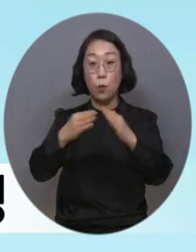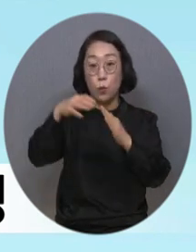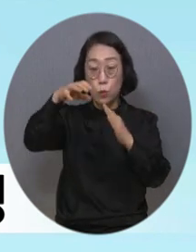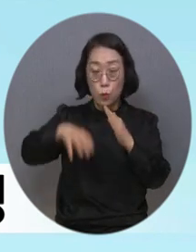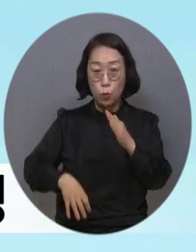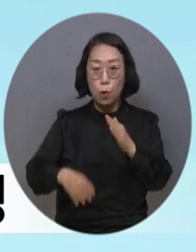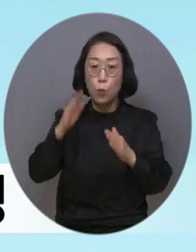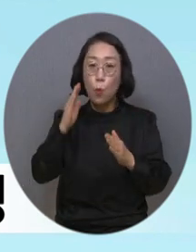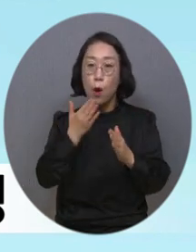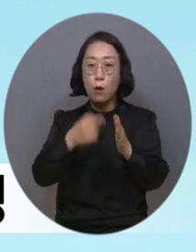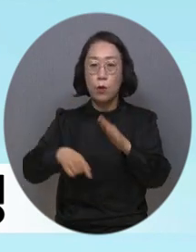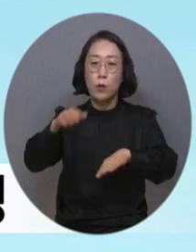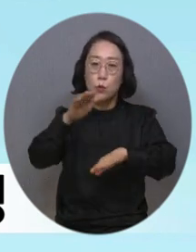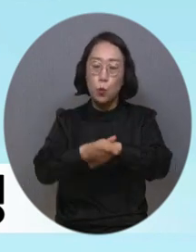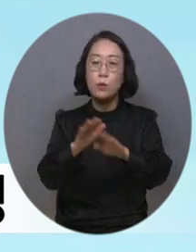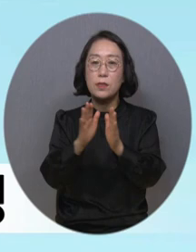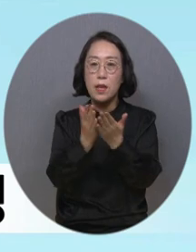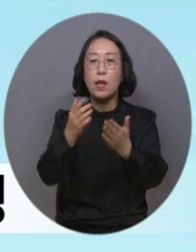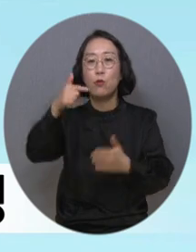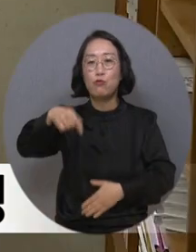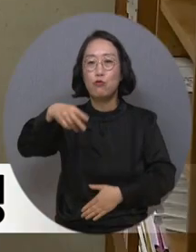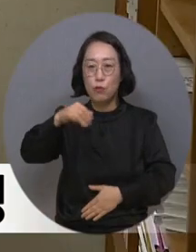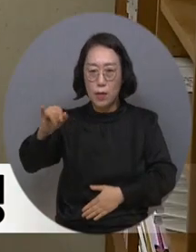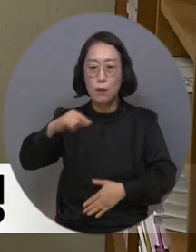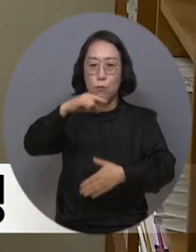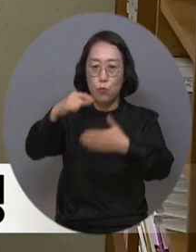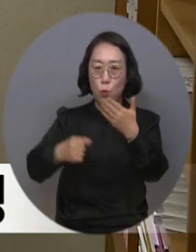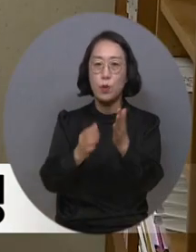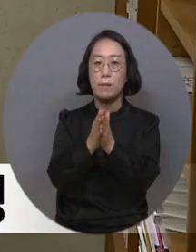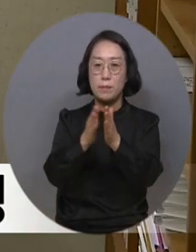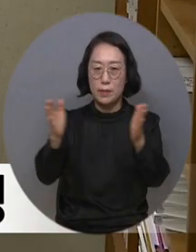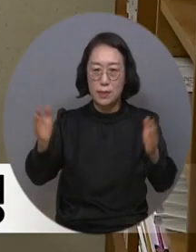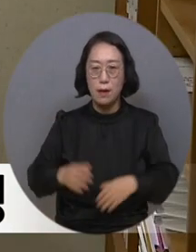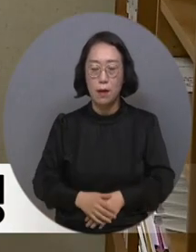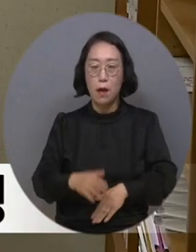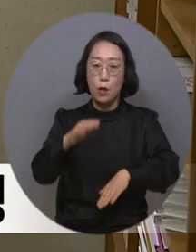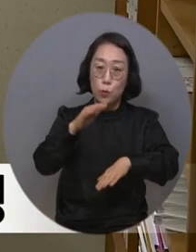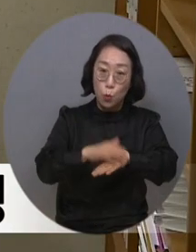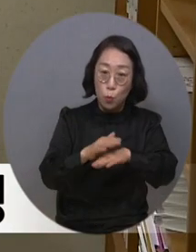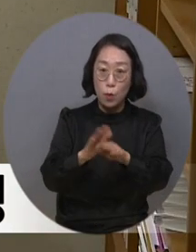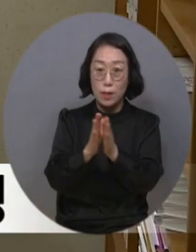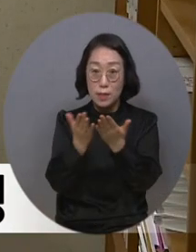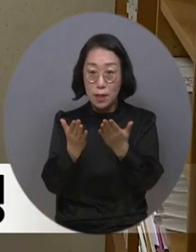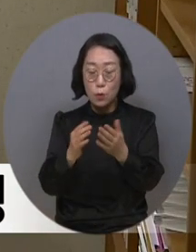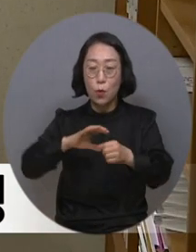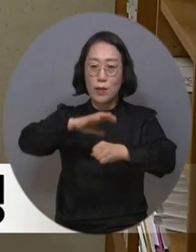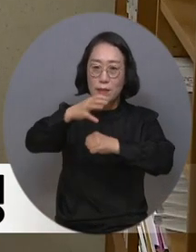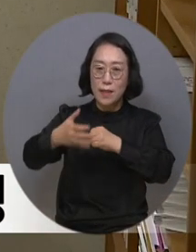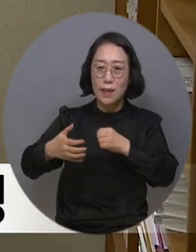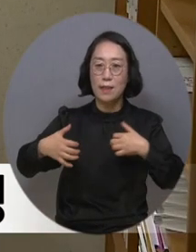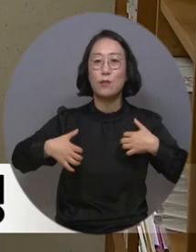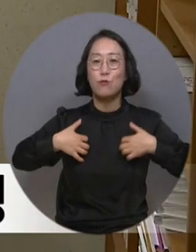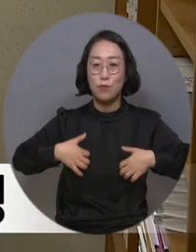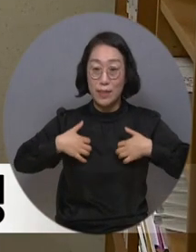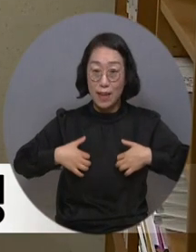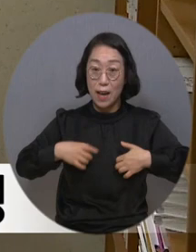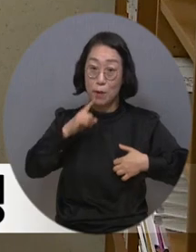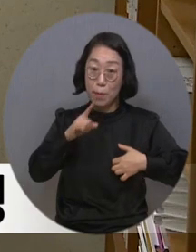독서 프로그램 운영에 들어갔습니다. 손책놀이는 손과 책으로 세상을 누리다의 줄임말로